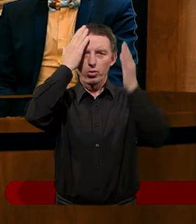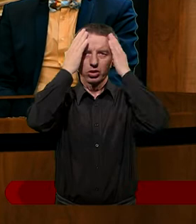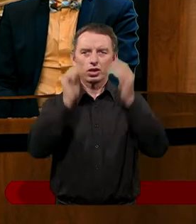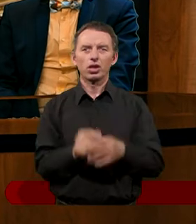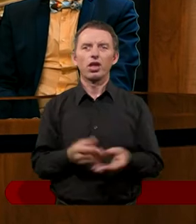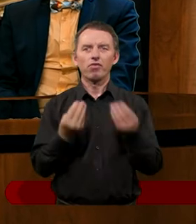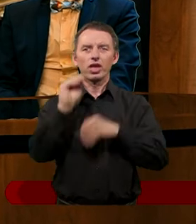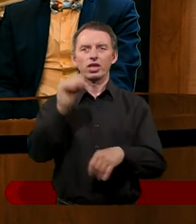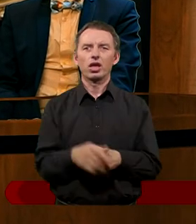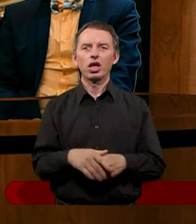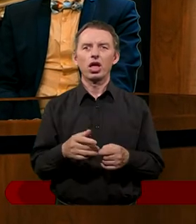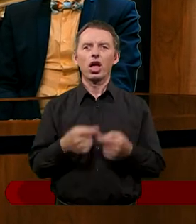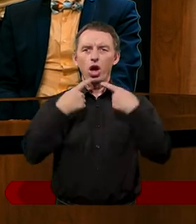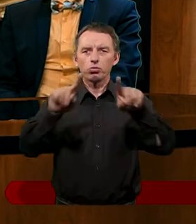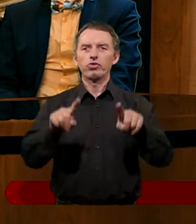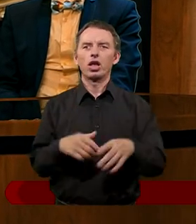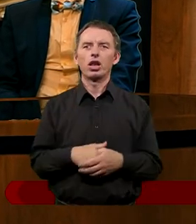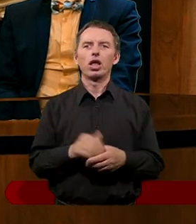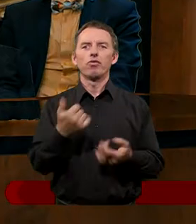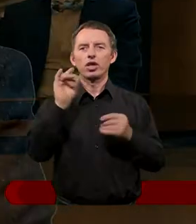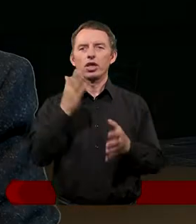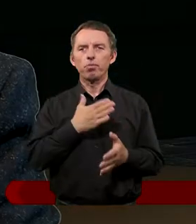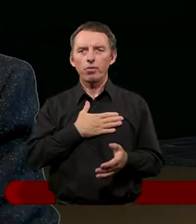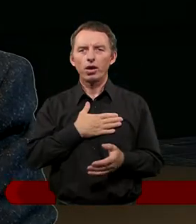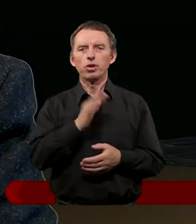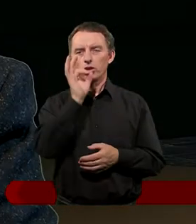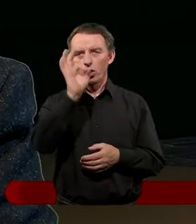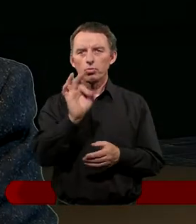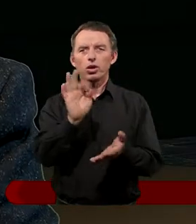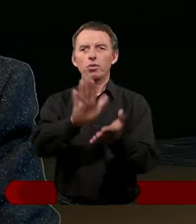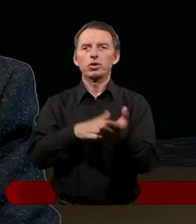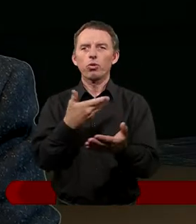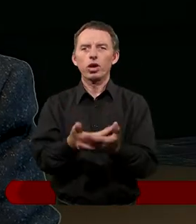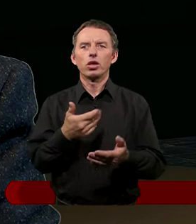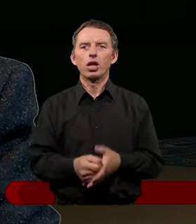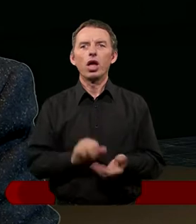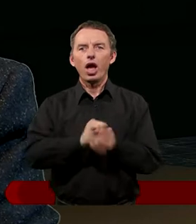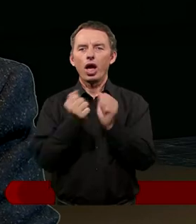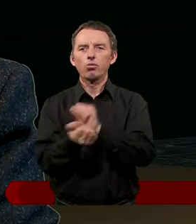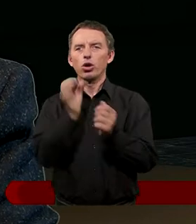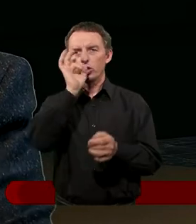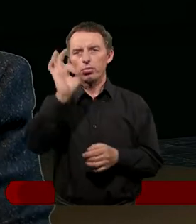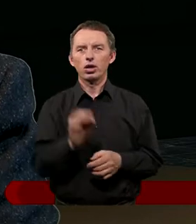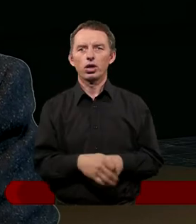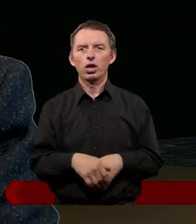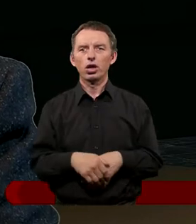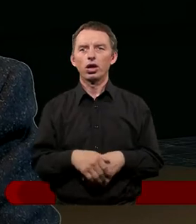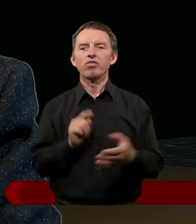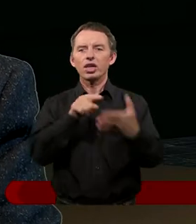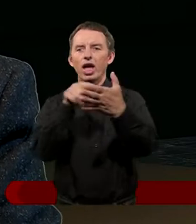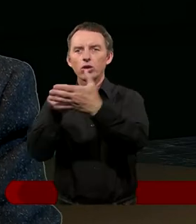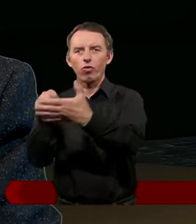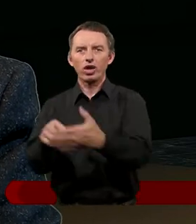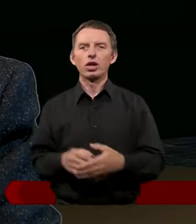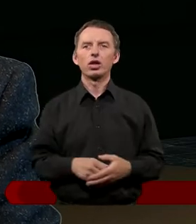Im więcej mamy dobrych przykładów albo dobrych wskazówek,